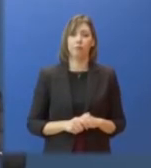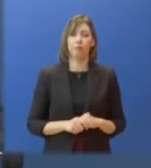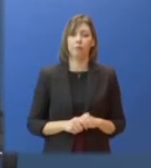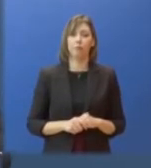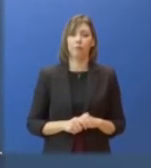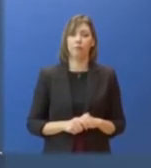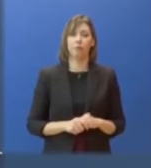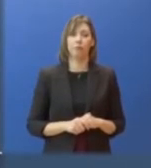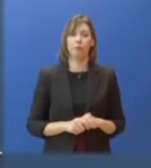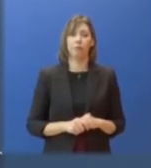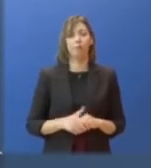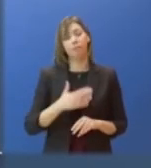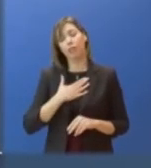πολιτικών συντακτών ο κυρίως οικονόμου.